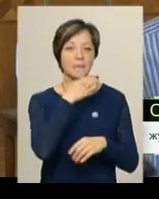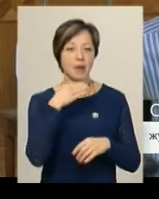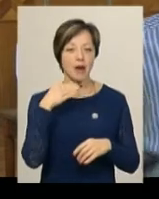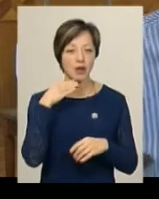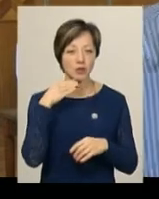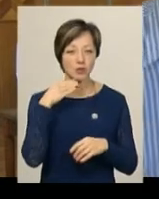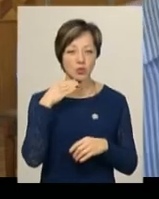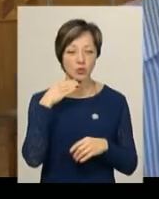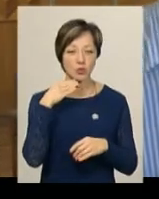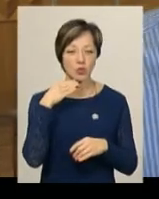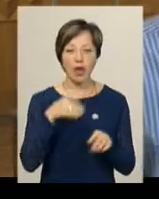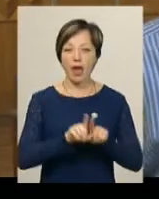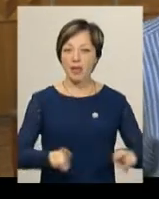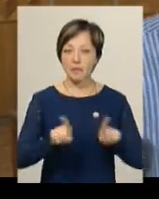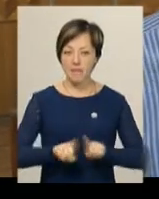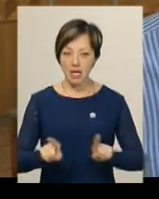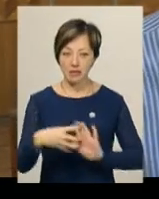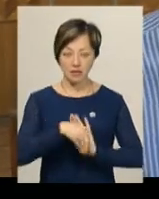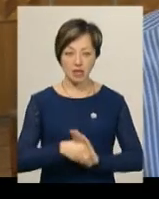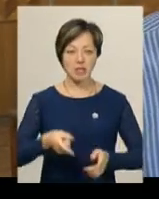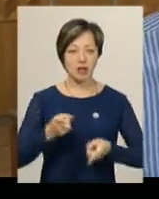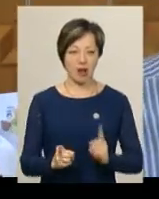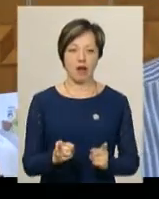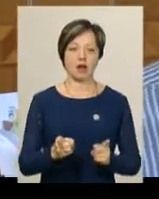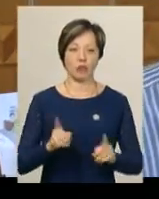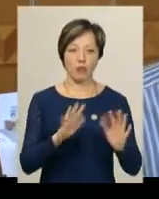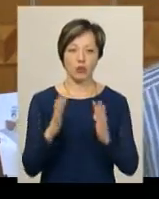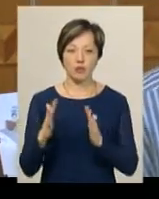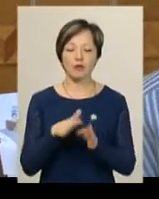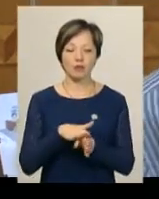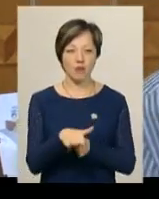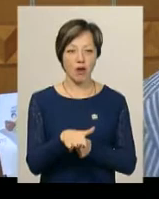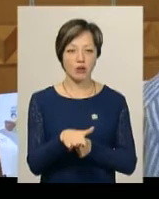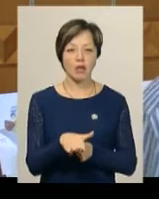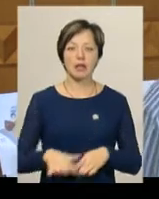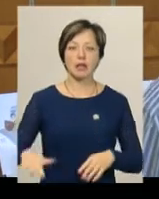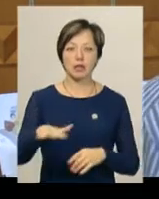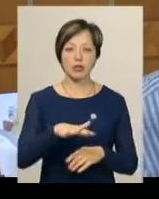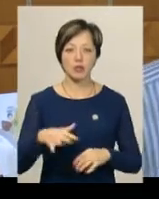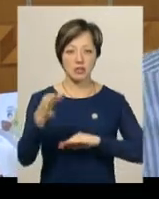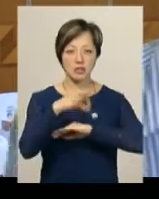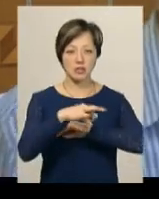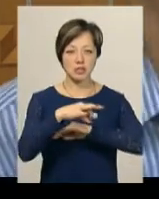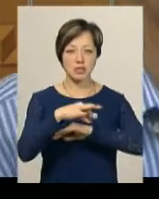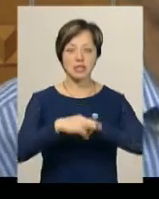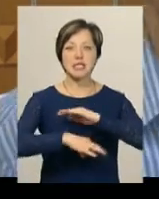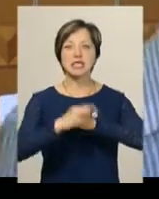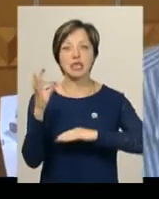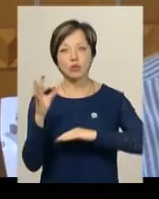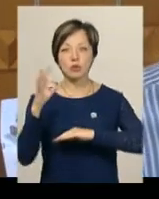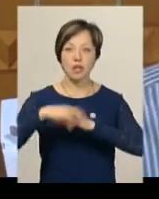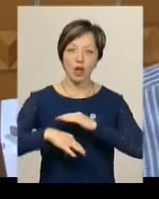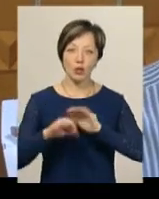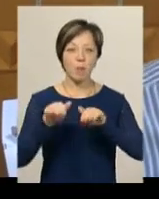елементів складається з реальних подій. Події відбуваються на території Східного і